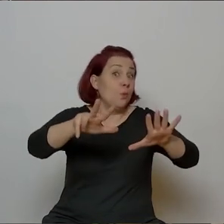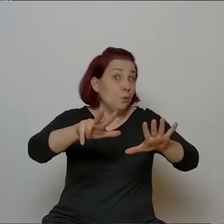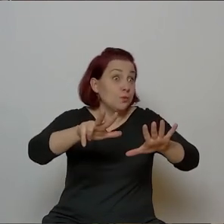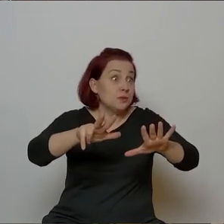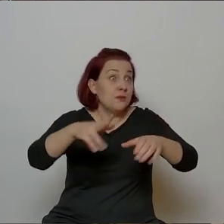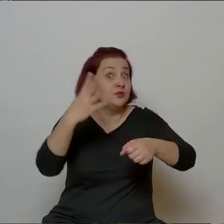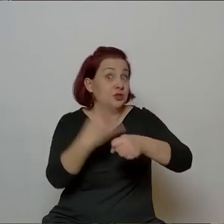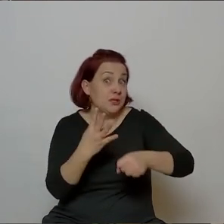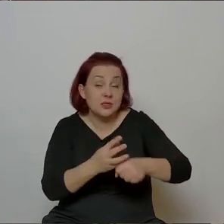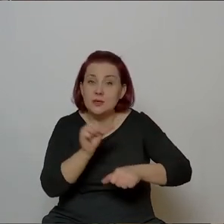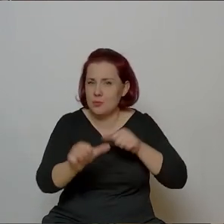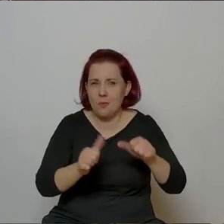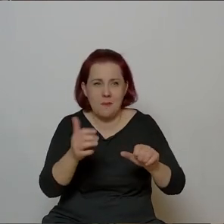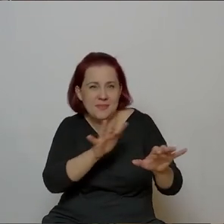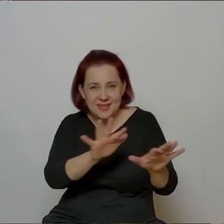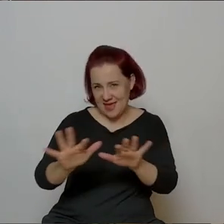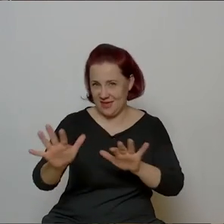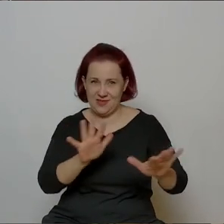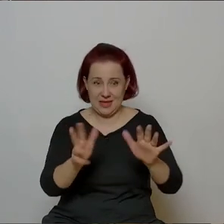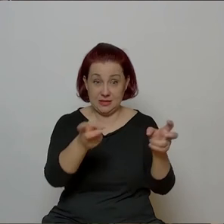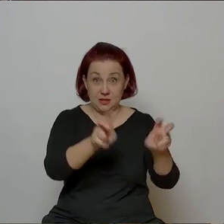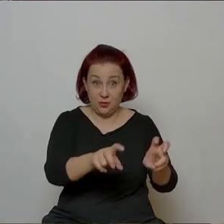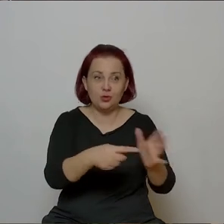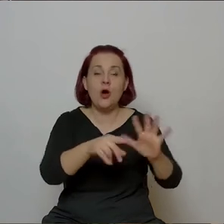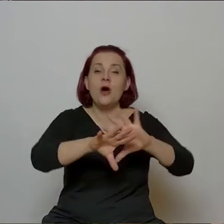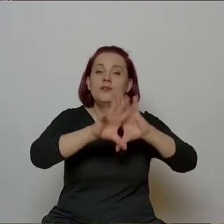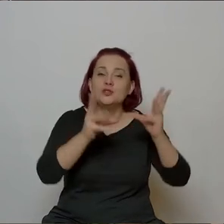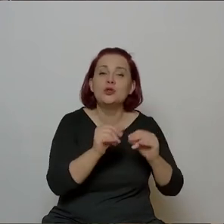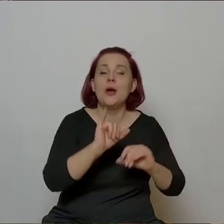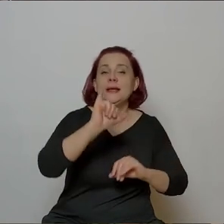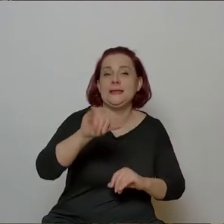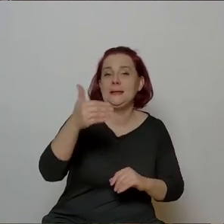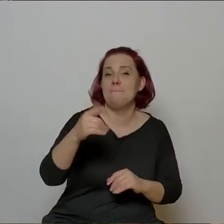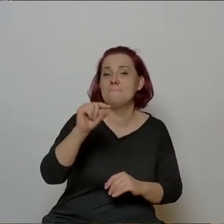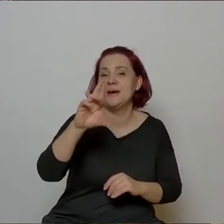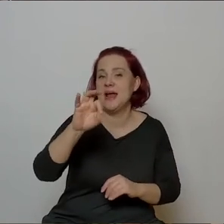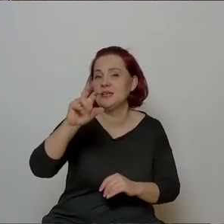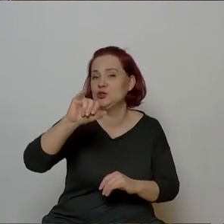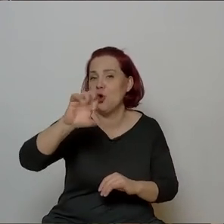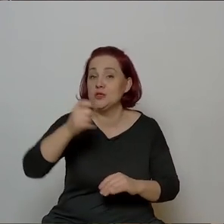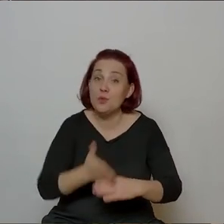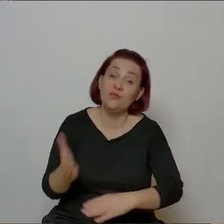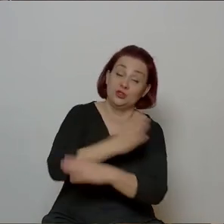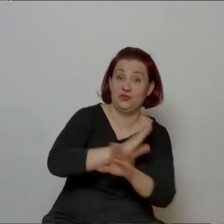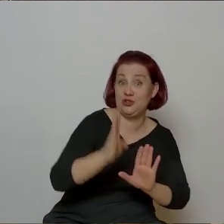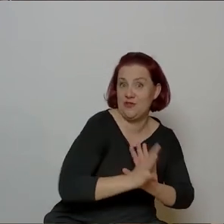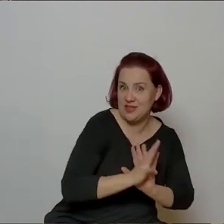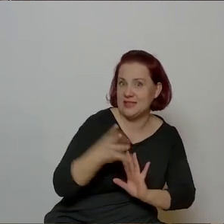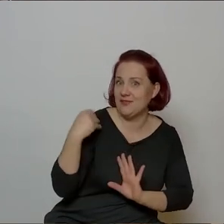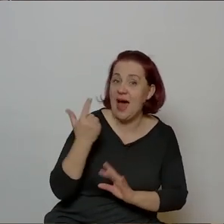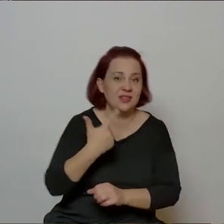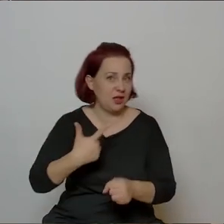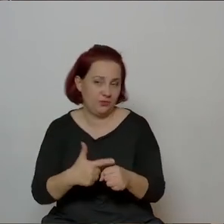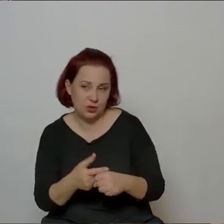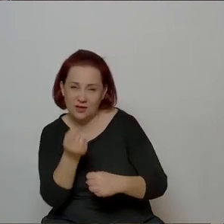40, bo tak to zawsze jest, prawda? Wszystkie te, impresjonizm w XIX wieku się zaczął, a nie w XX. Wszystko zawsze ma swoje